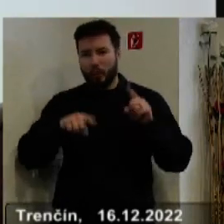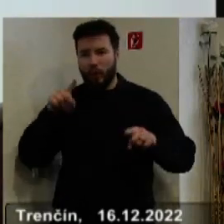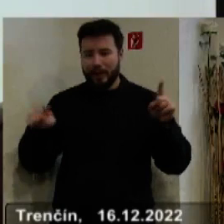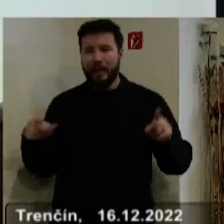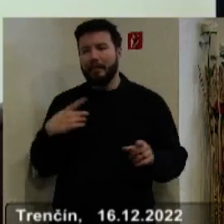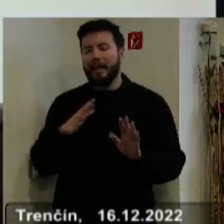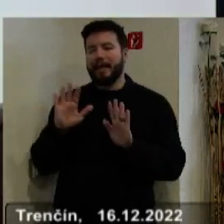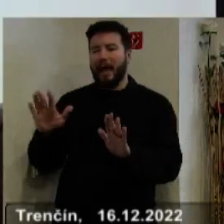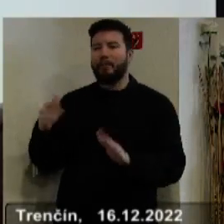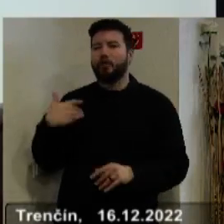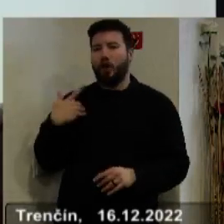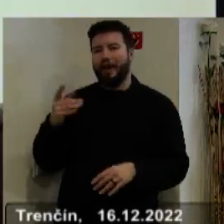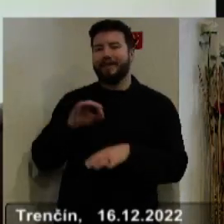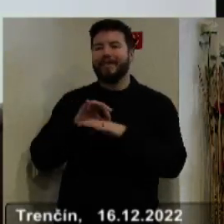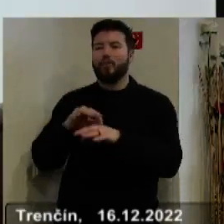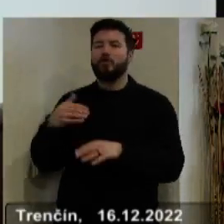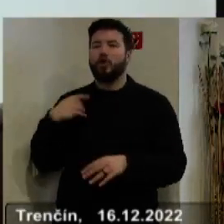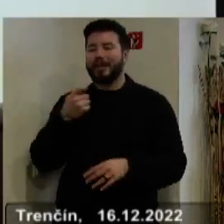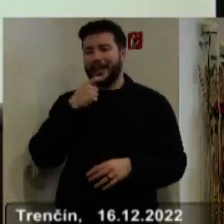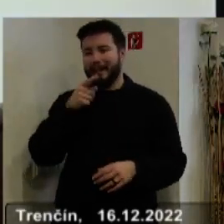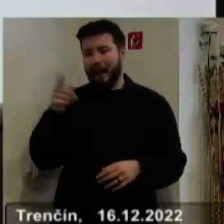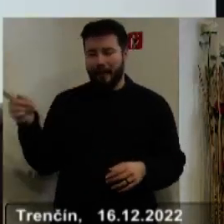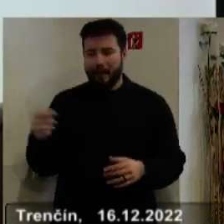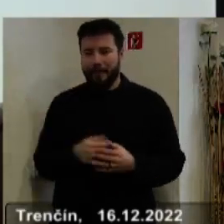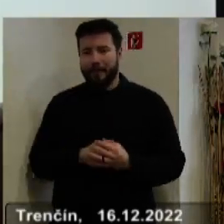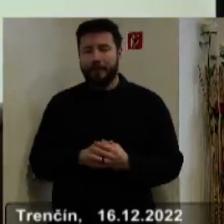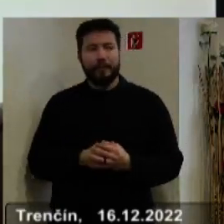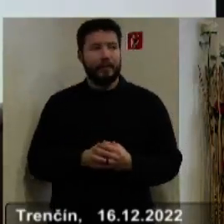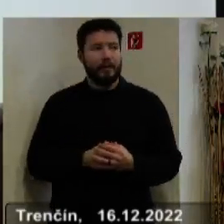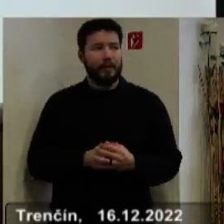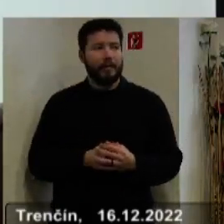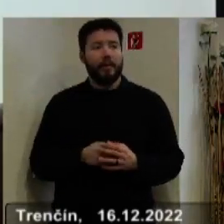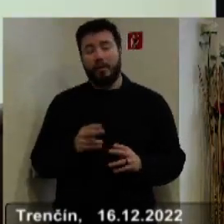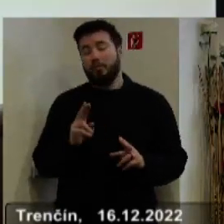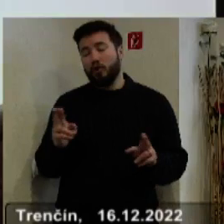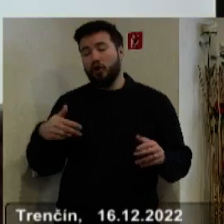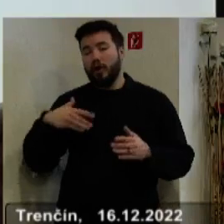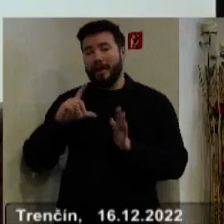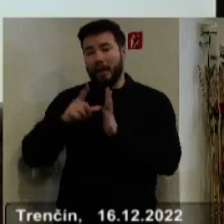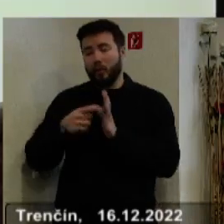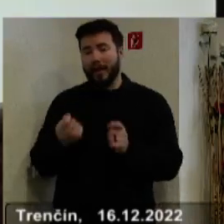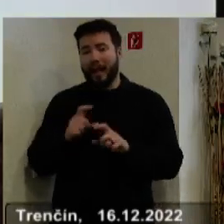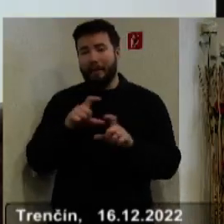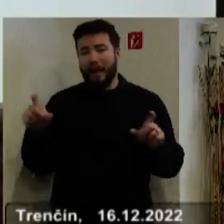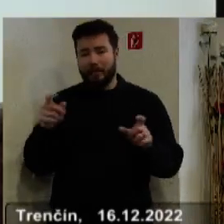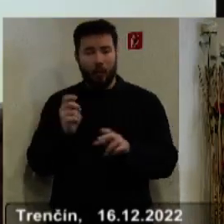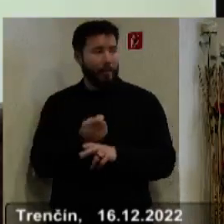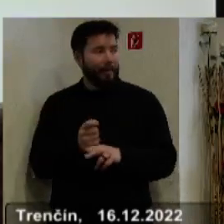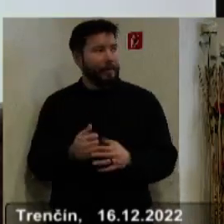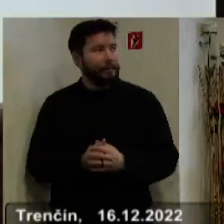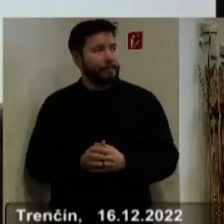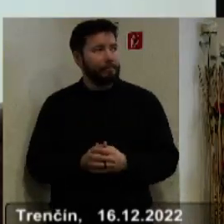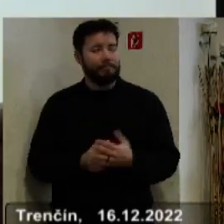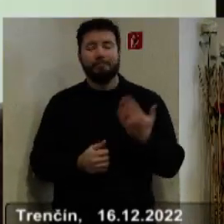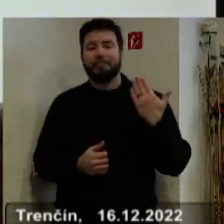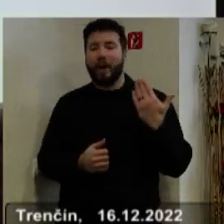trošku na školy, na vedúcich školských jedálni a uvedeme možno tie pásma, potom upravíme. Dobre, ďakujem pekne za